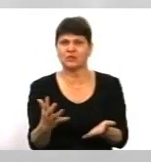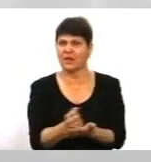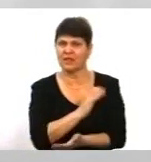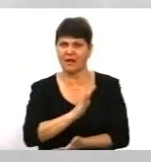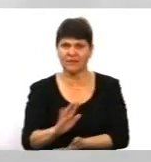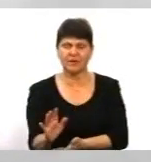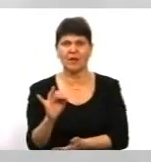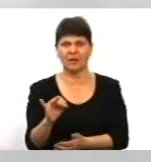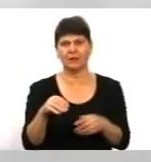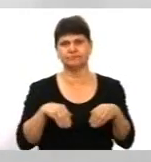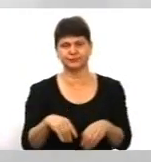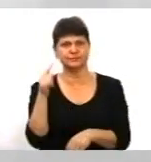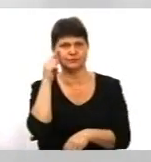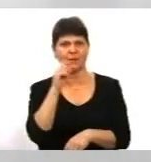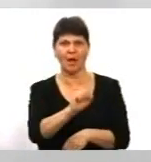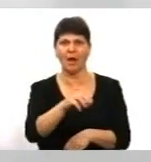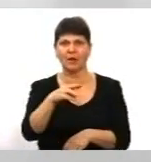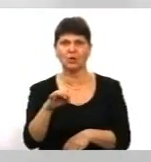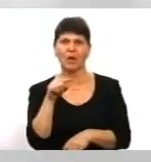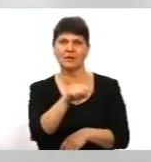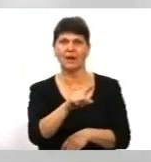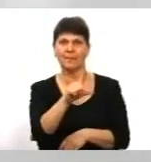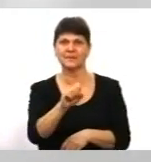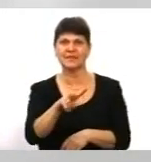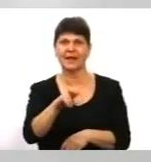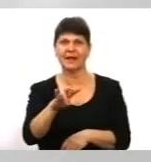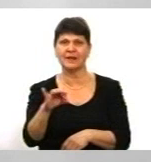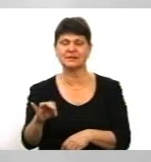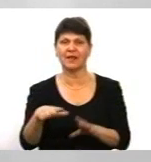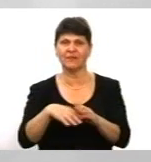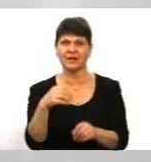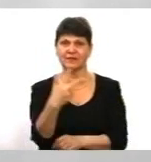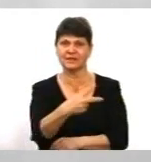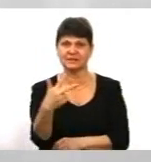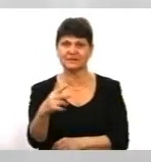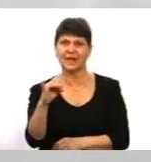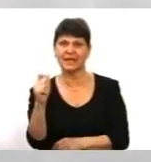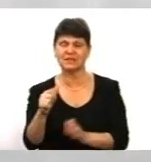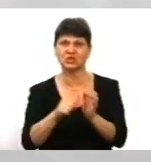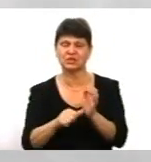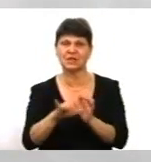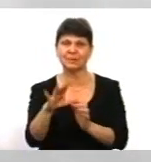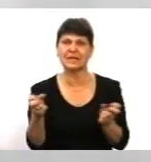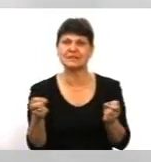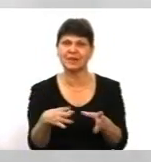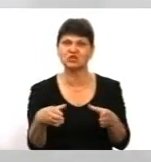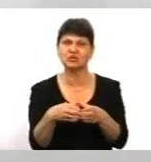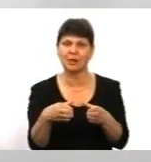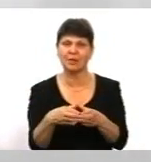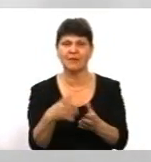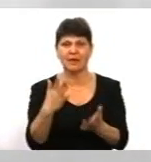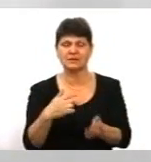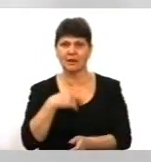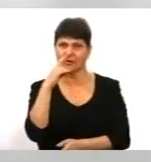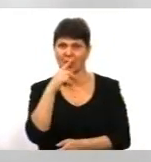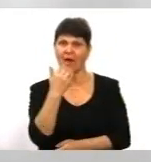притримуюсь з думки АТОВці. Там Зеленський виграв на 33 з 65 спецштабів, якщо не помиляюсь. А саме вони і захищають